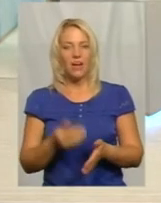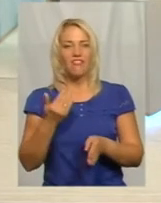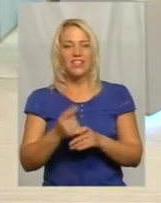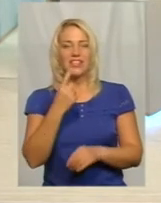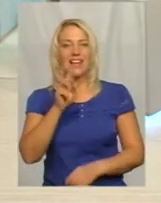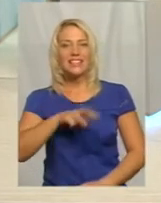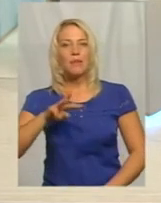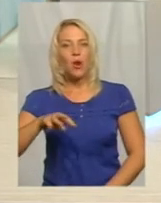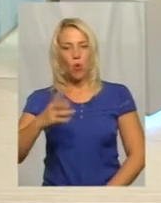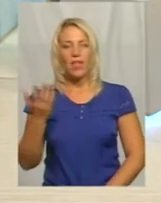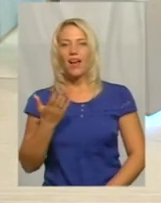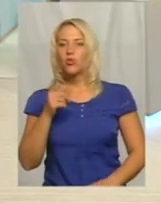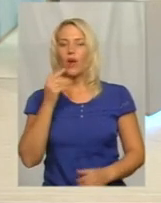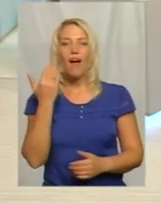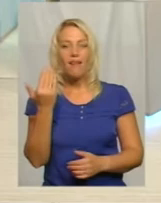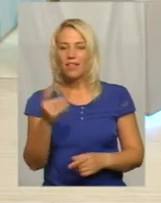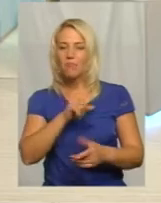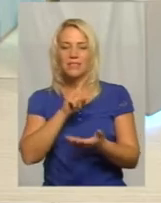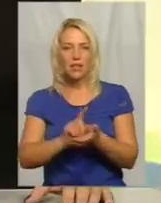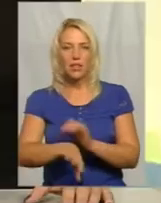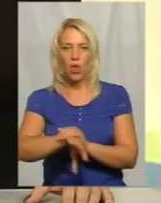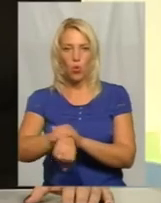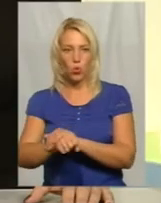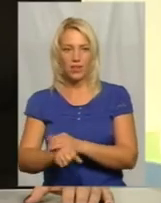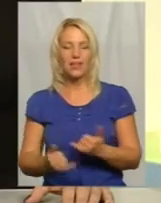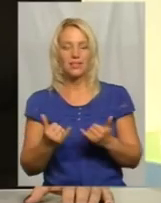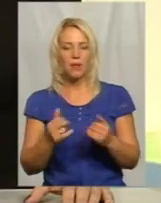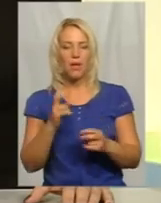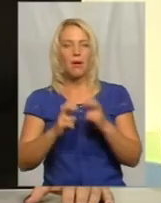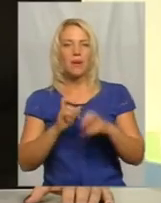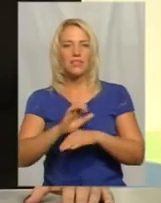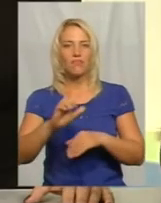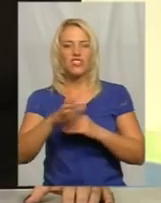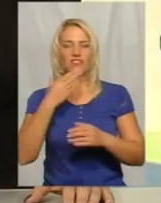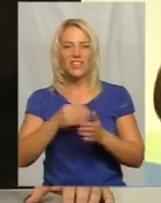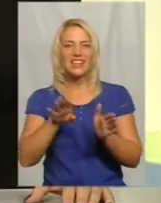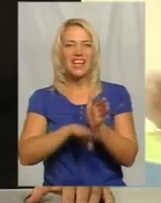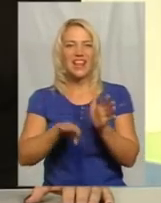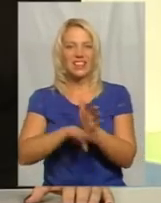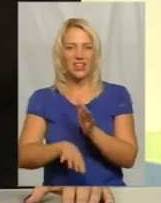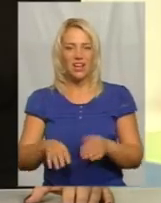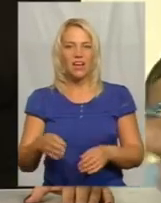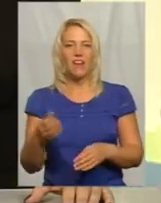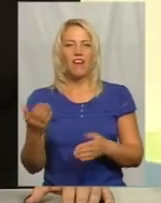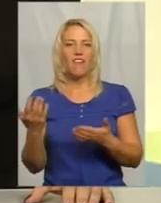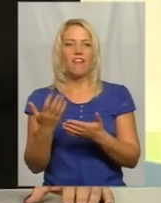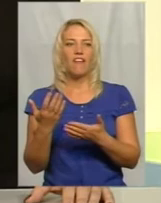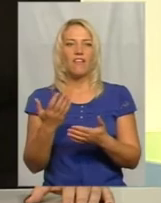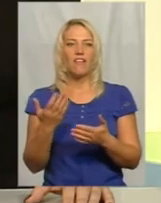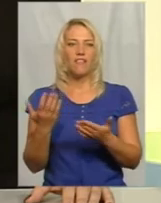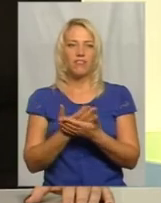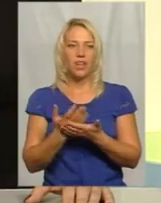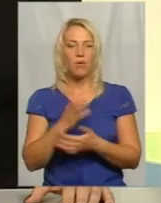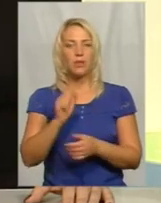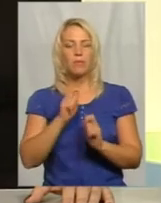мільйон, які вони обязательно украдуть на производство своїх дренних фільмів, і подарити ВСУ. А ВСУ буде счастлива!